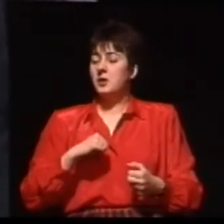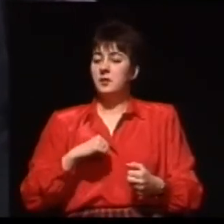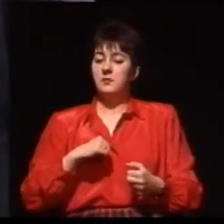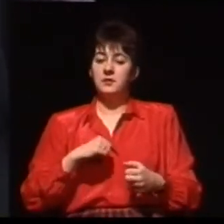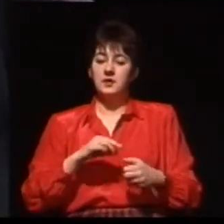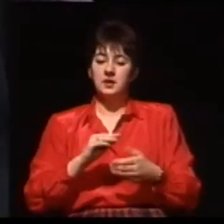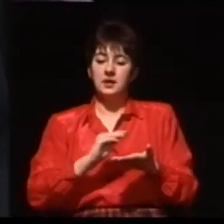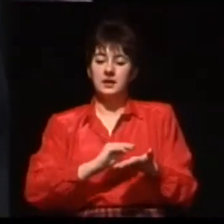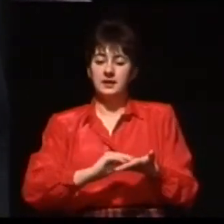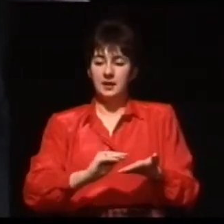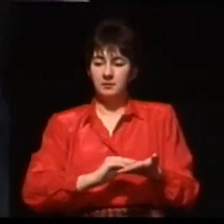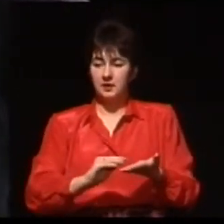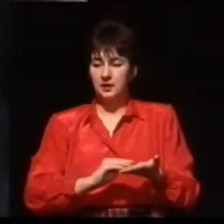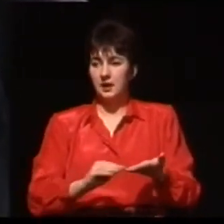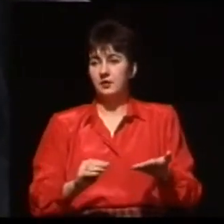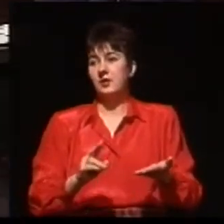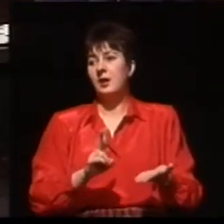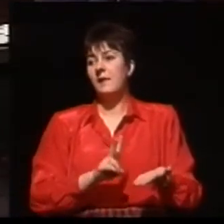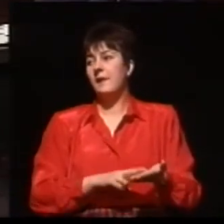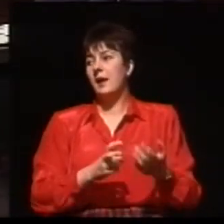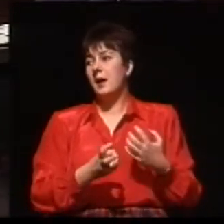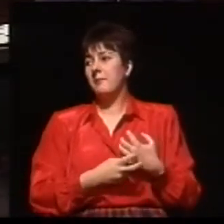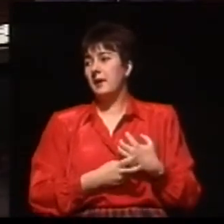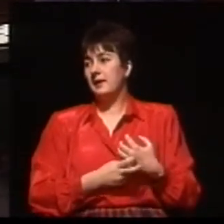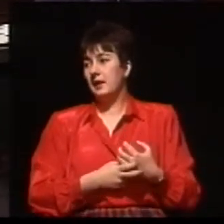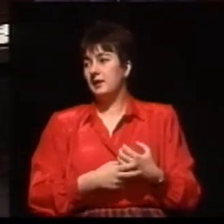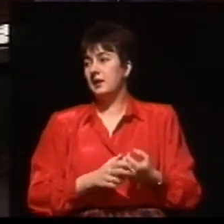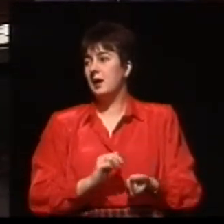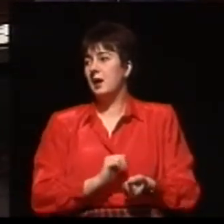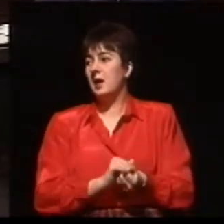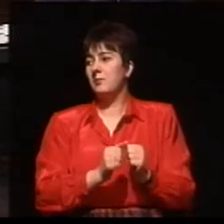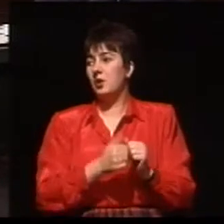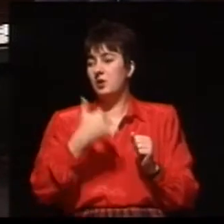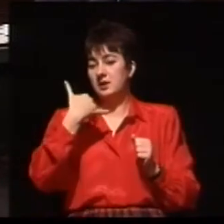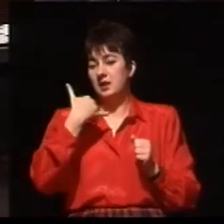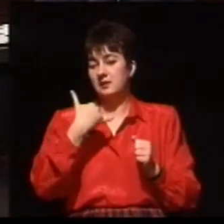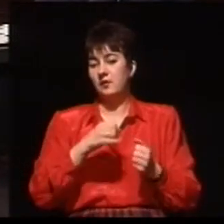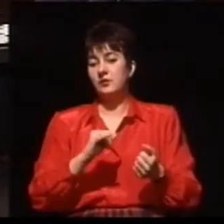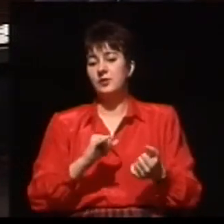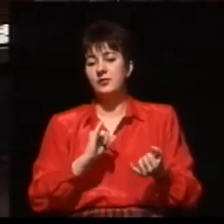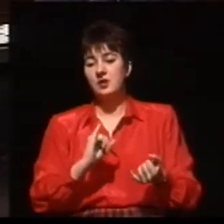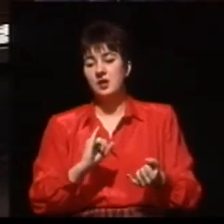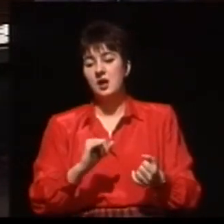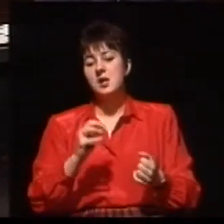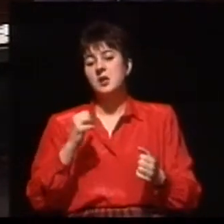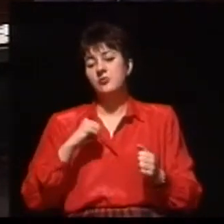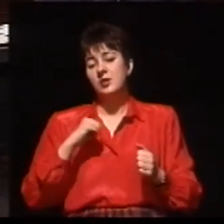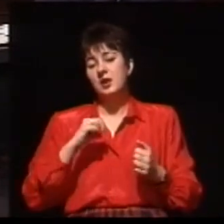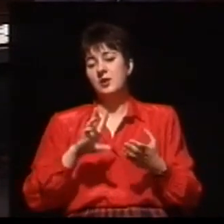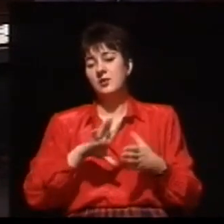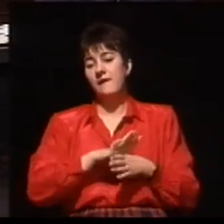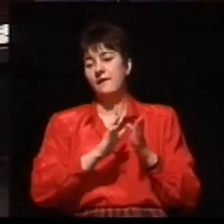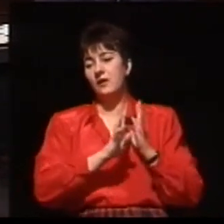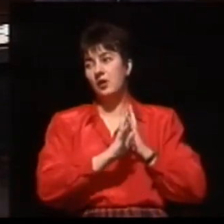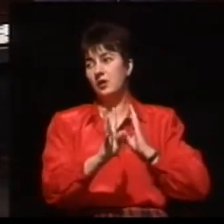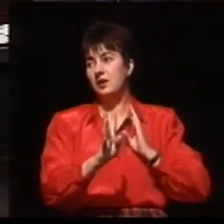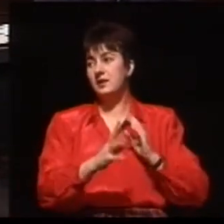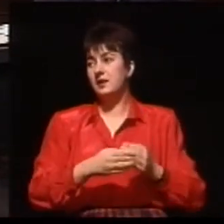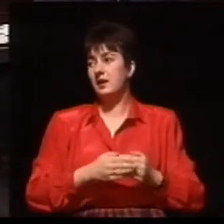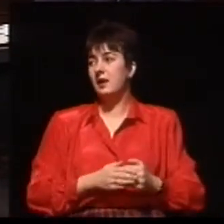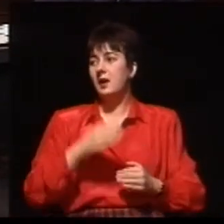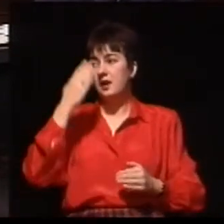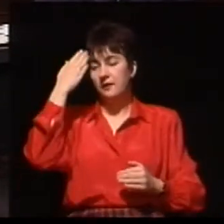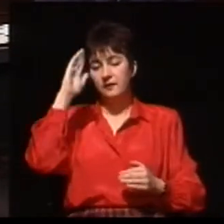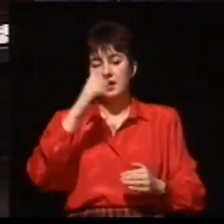wybór z listów do pana profesora. Panie profesorze, wielu rodziców, rodziców małych dzieci pyta, jakie jest ryzyko urodzenia